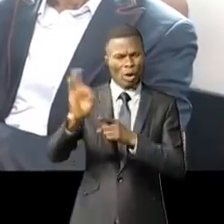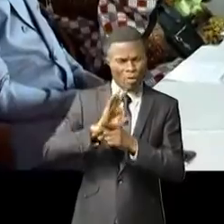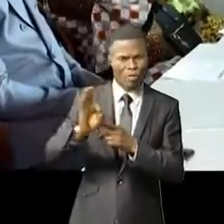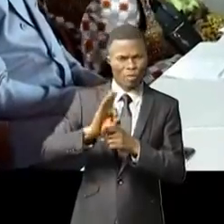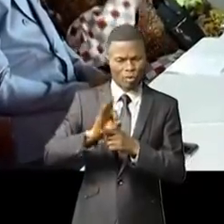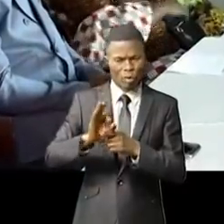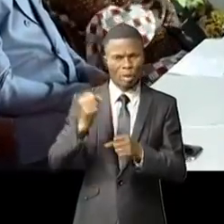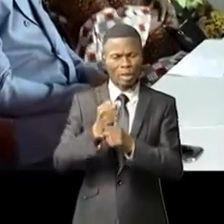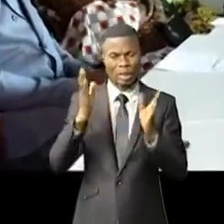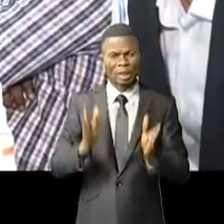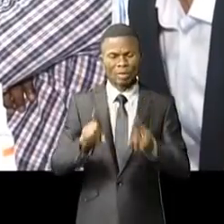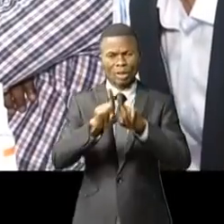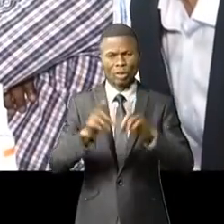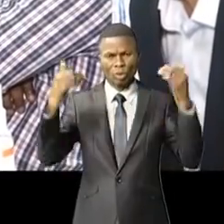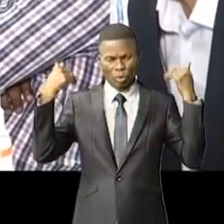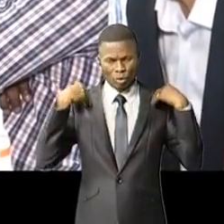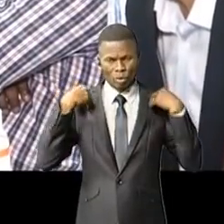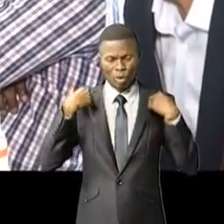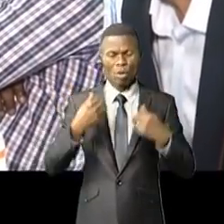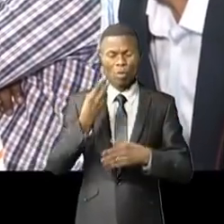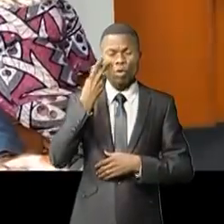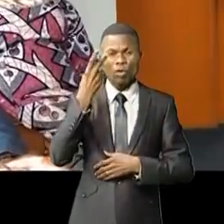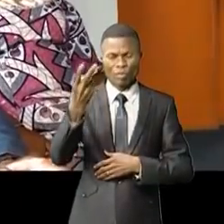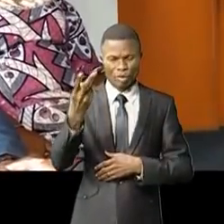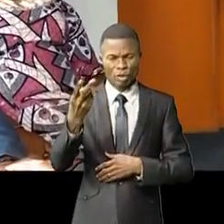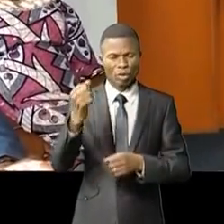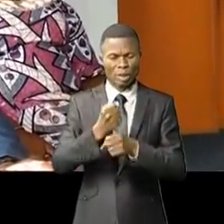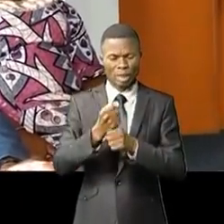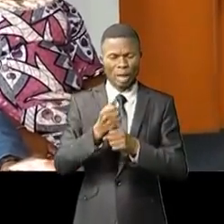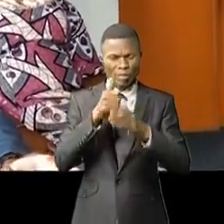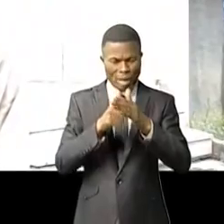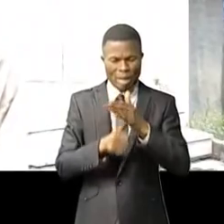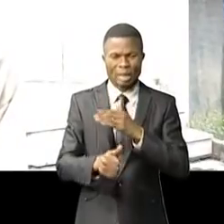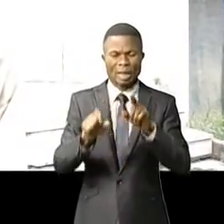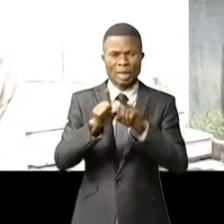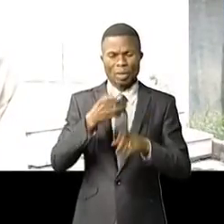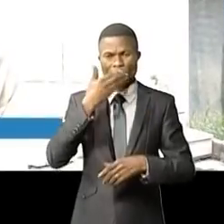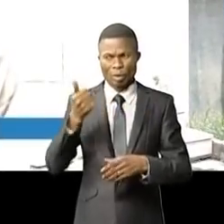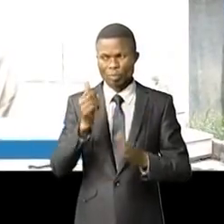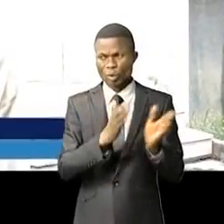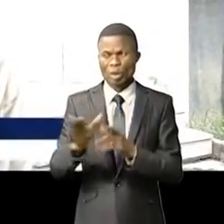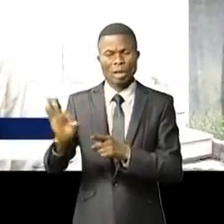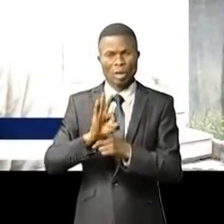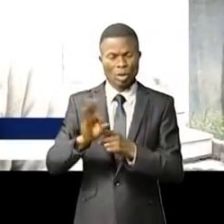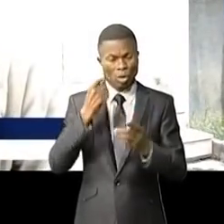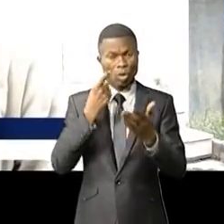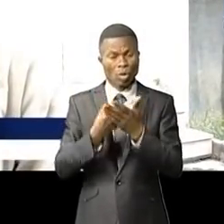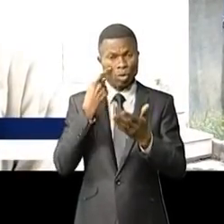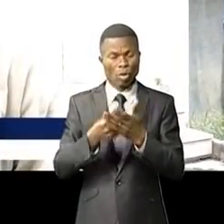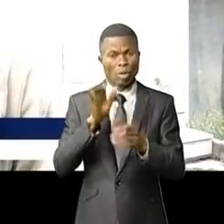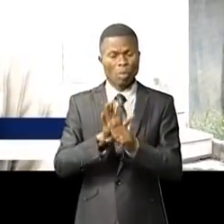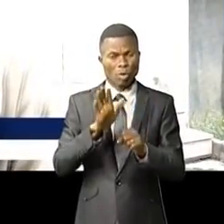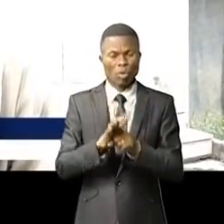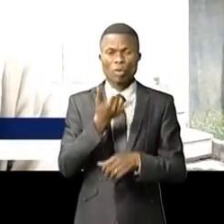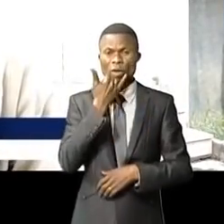de ses agents et cadres par l'expertise disponible en interne. Quand on a assuré cette formation, on a constaté qu'il y avait une certaine